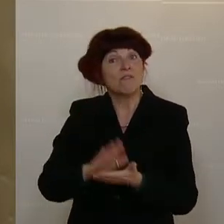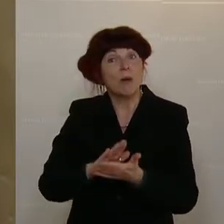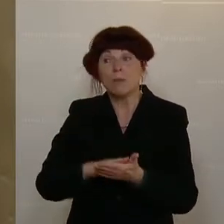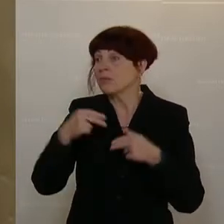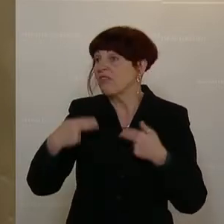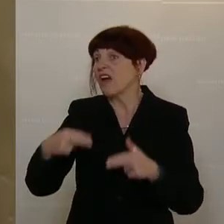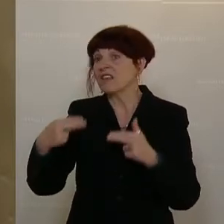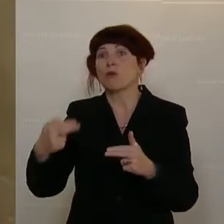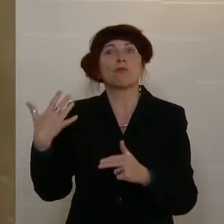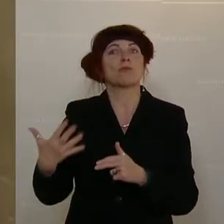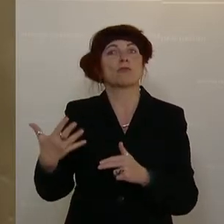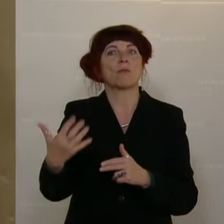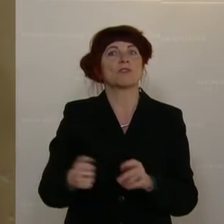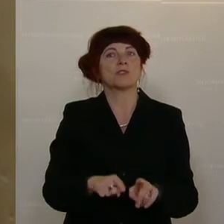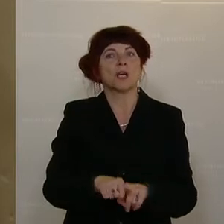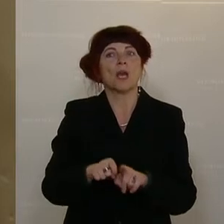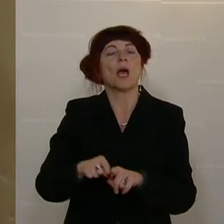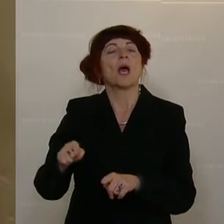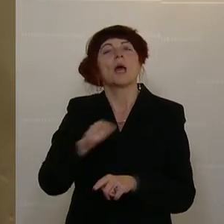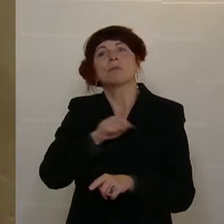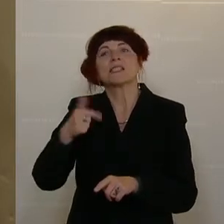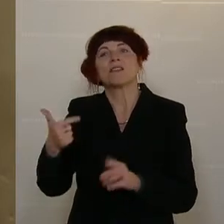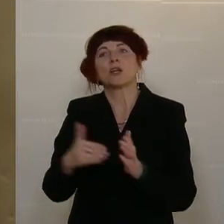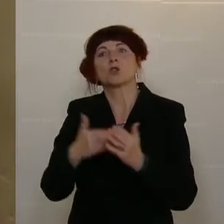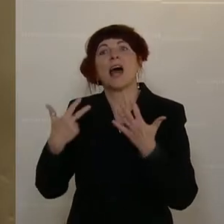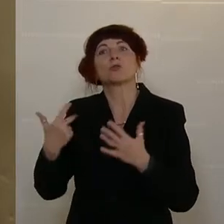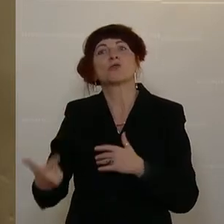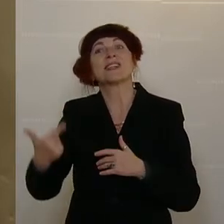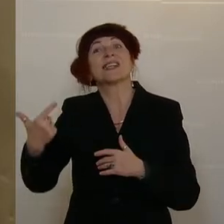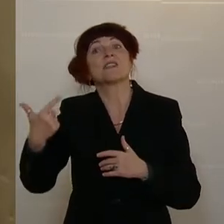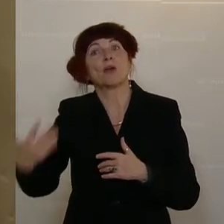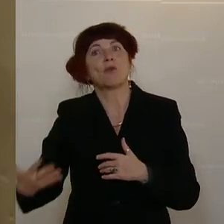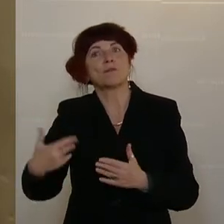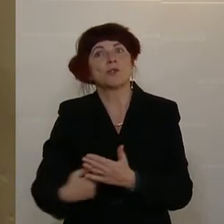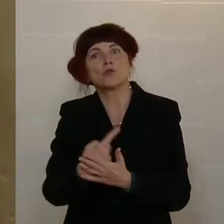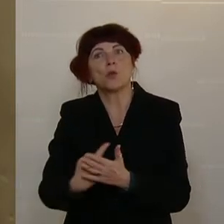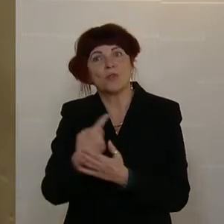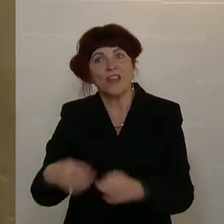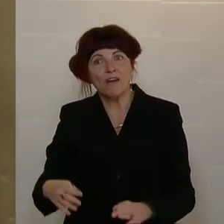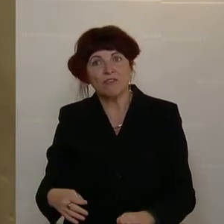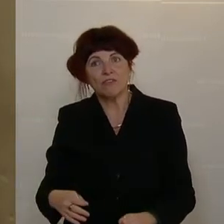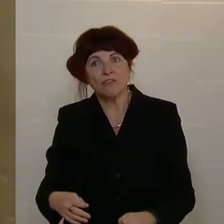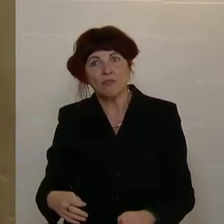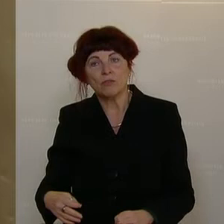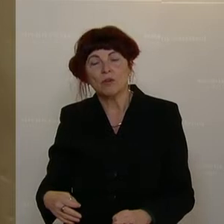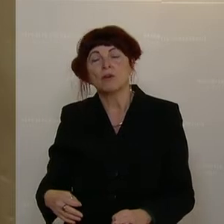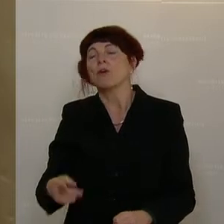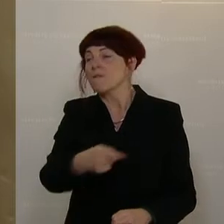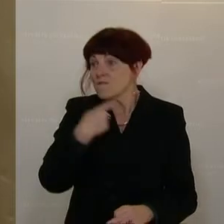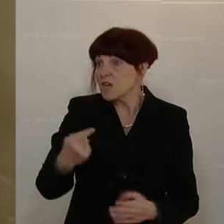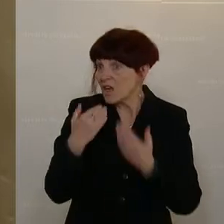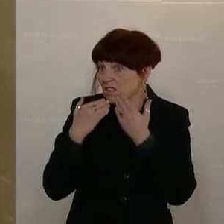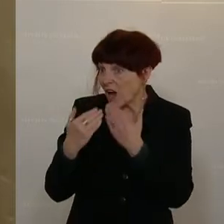bis 2028 sind die 52 Stunden erlaubt. Ist das Ihr Dank? Wir danken nicht so. Wir sind auch dagegen.